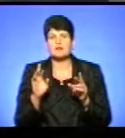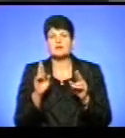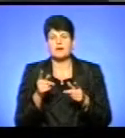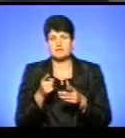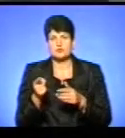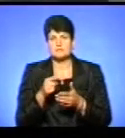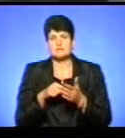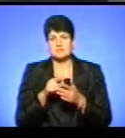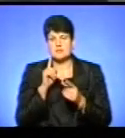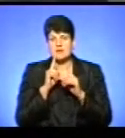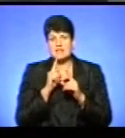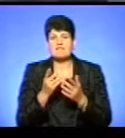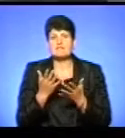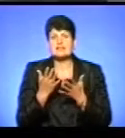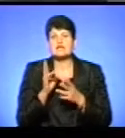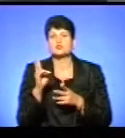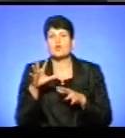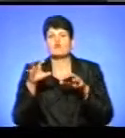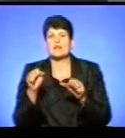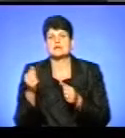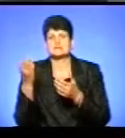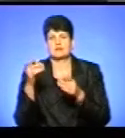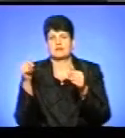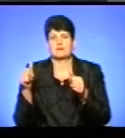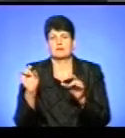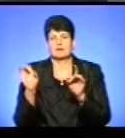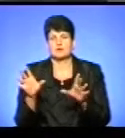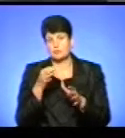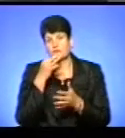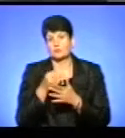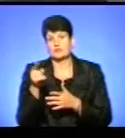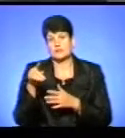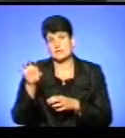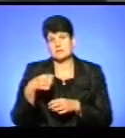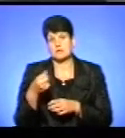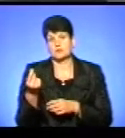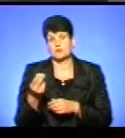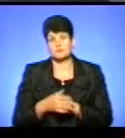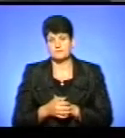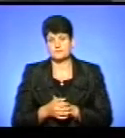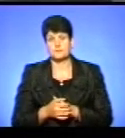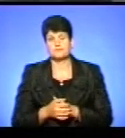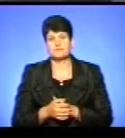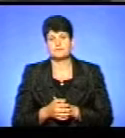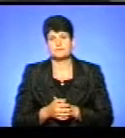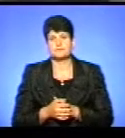визначити власника, аби донести відповідальність і стягнути власництвій демонтаж? Я зрозумію питання.